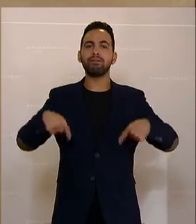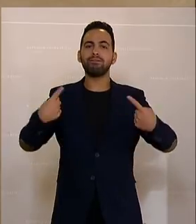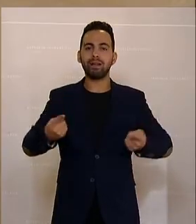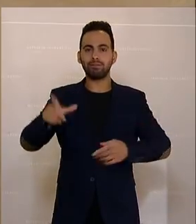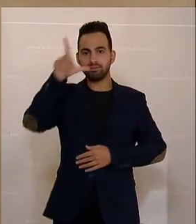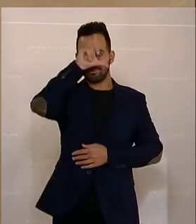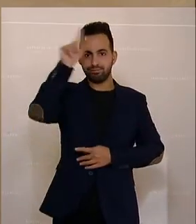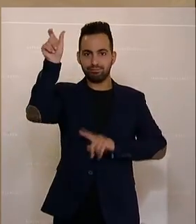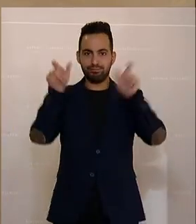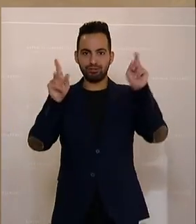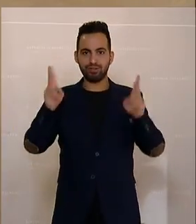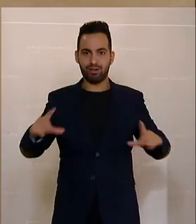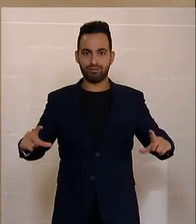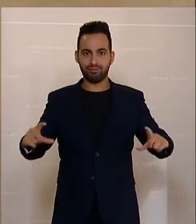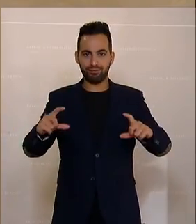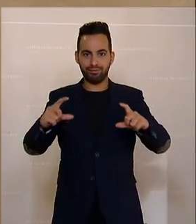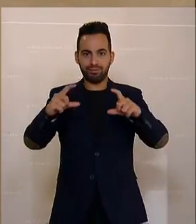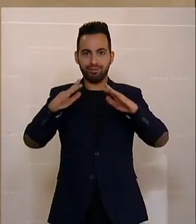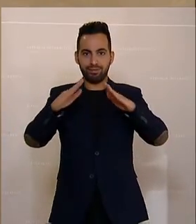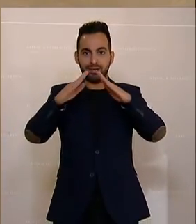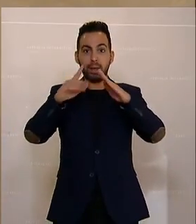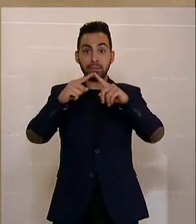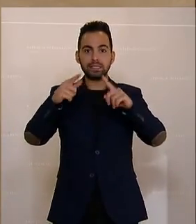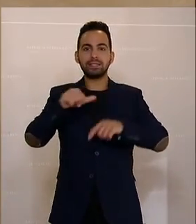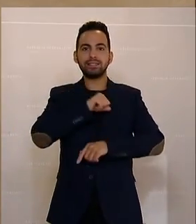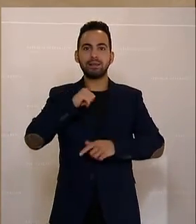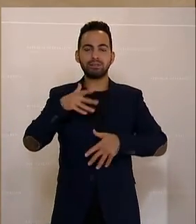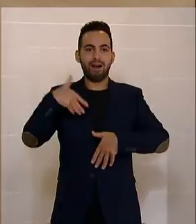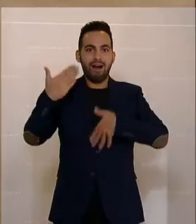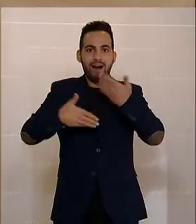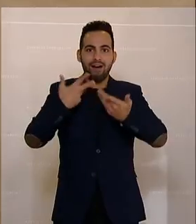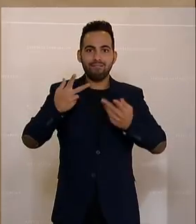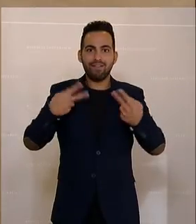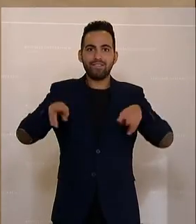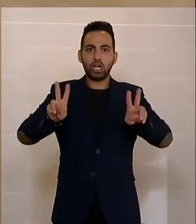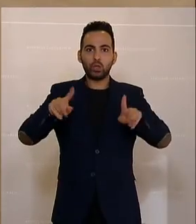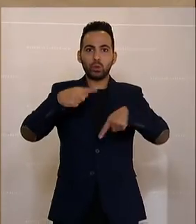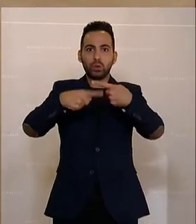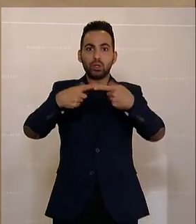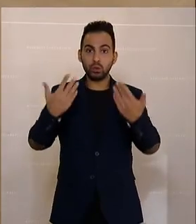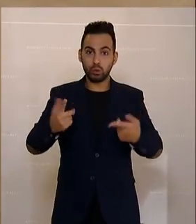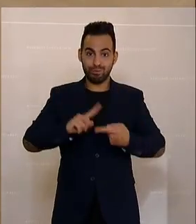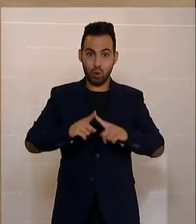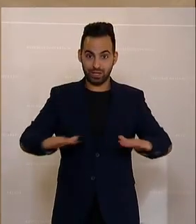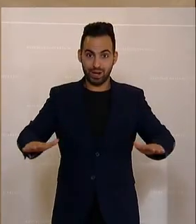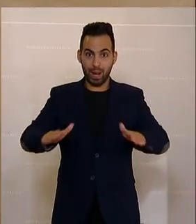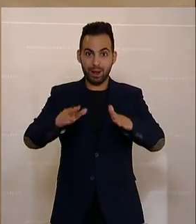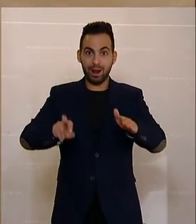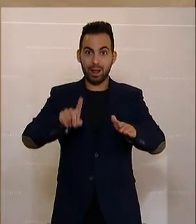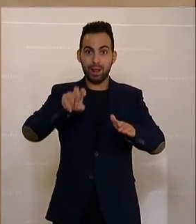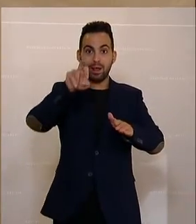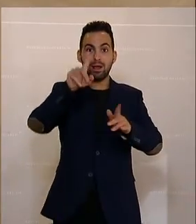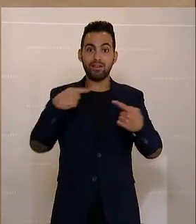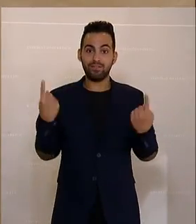anderen Bedürfnissen entwickeln bis hin zur Selbstverwirklichung. So verstehe ich Politik und die Voraussetzungen dafür